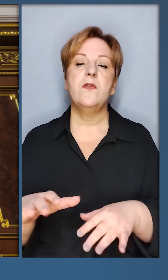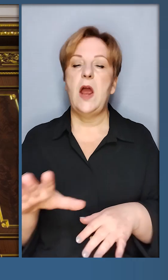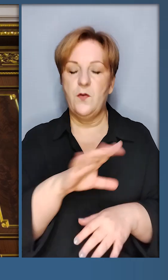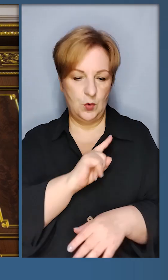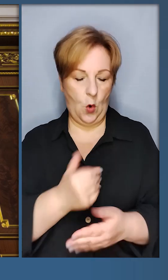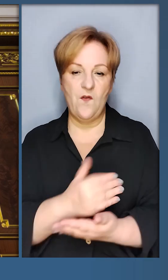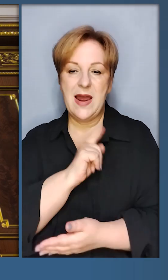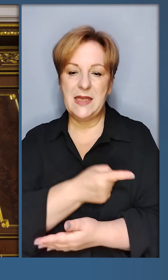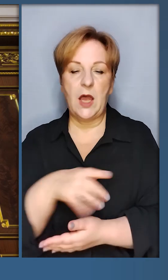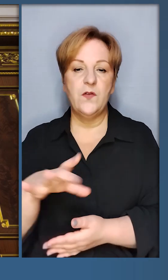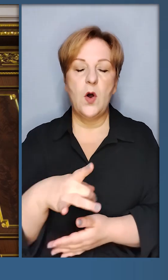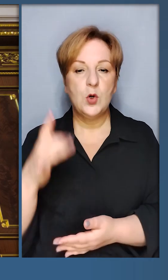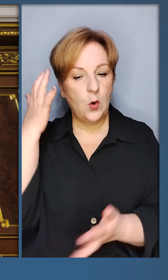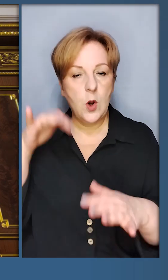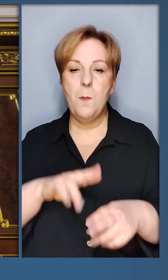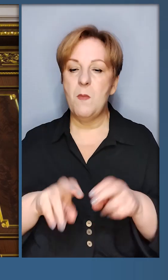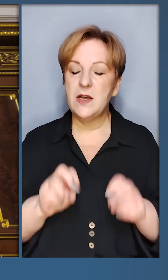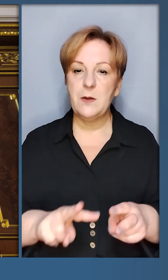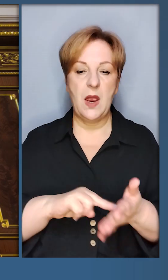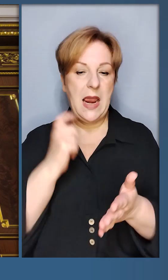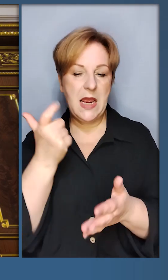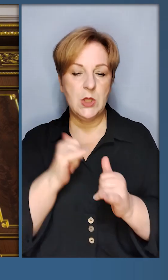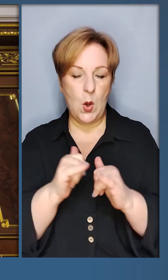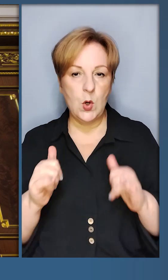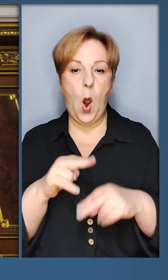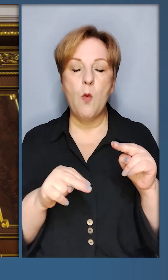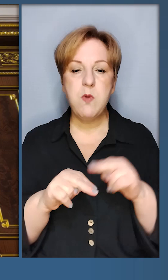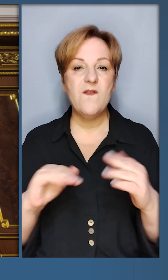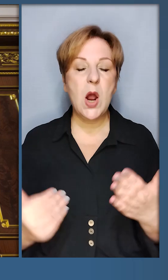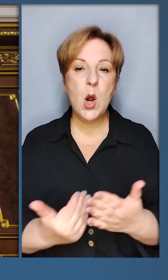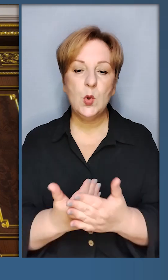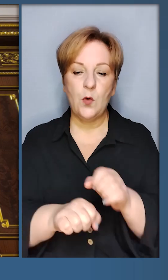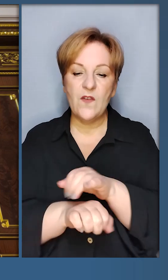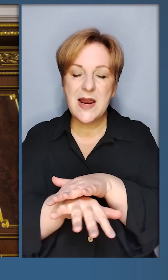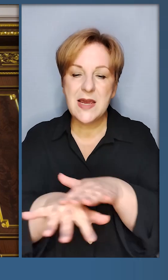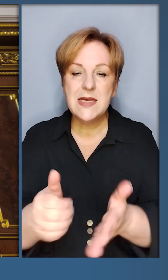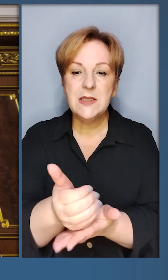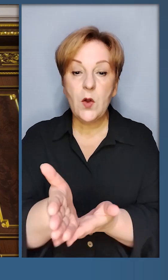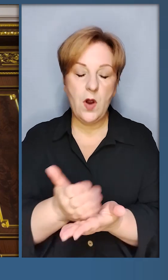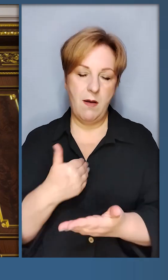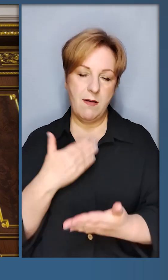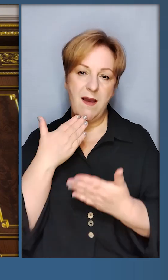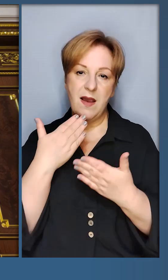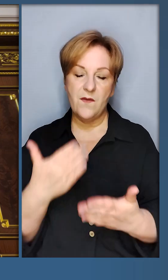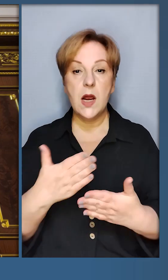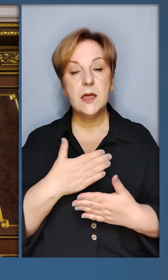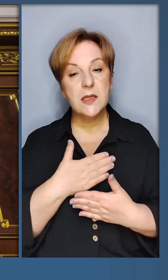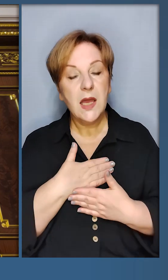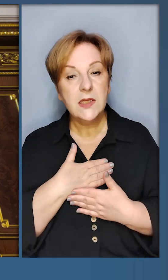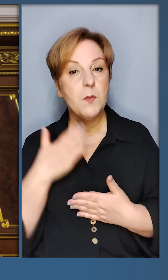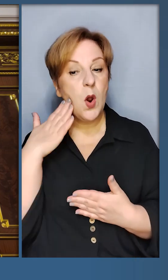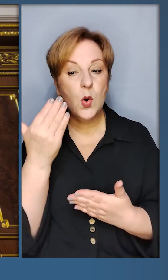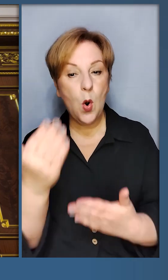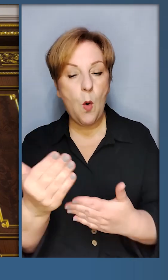Чорного моря. Для безпеки, для економічного розвитку, для будівництва нової інфраструктури. я вдячний